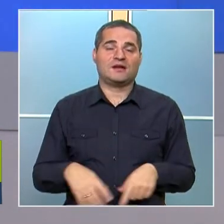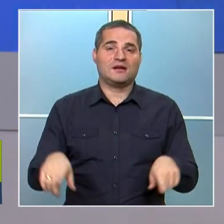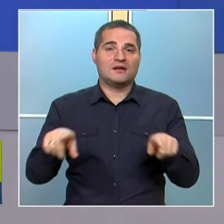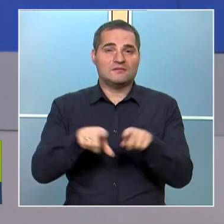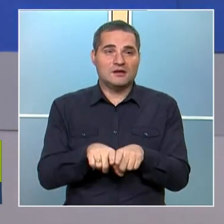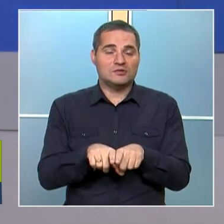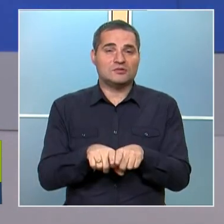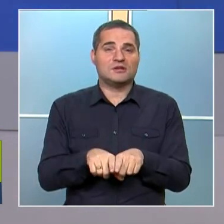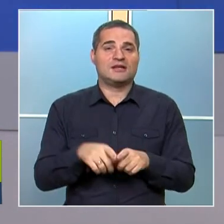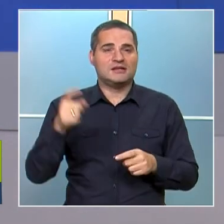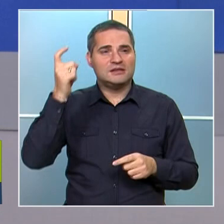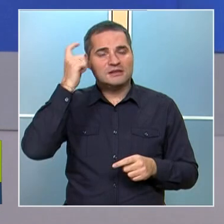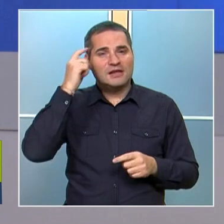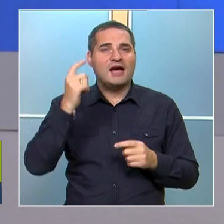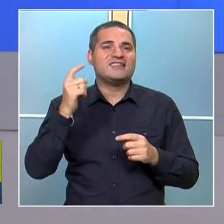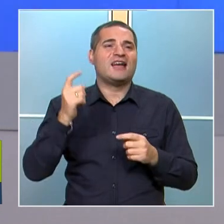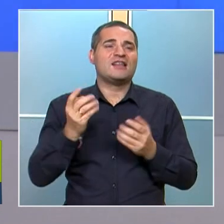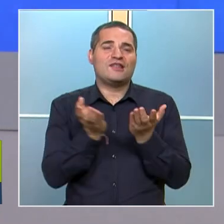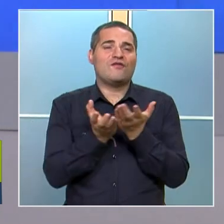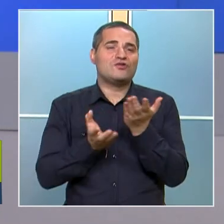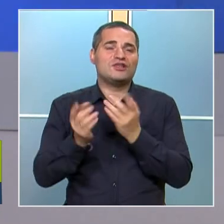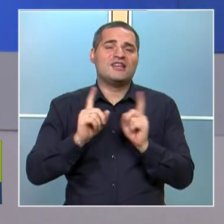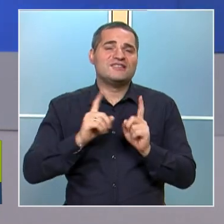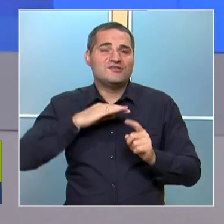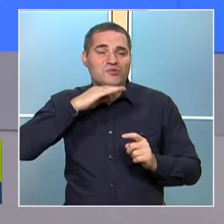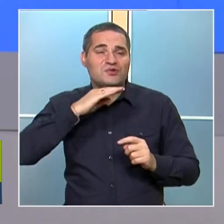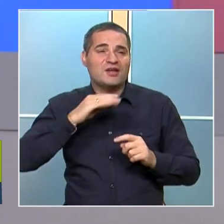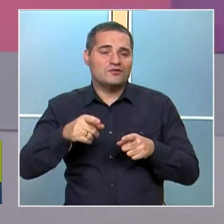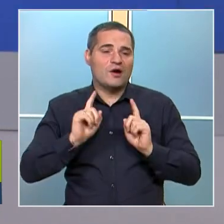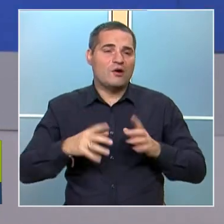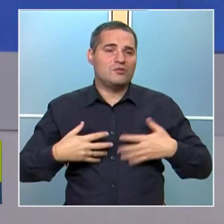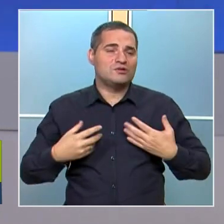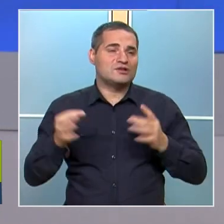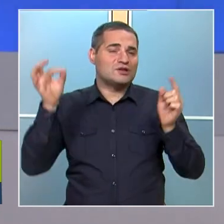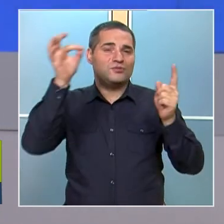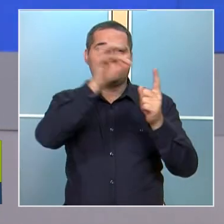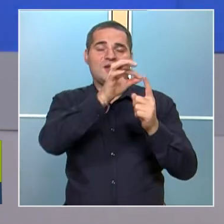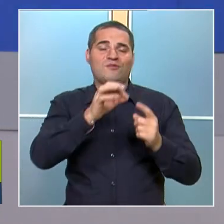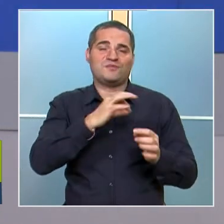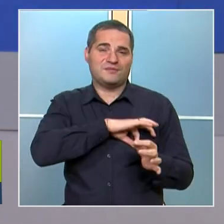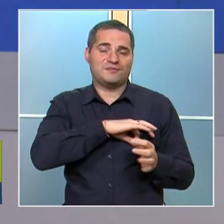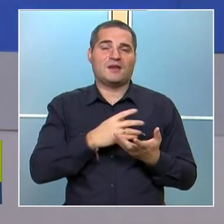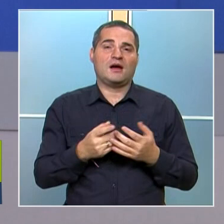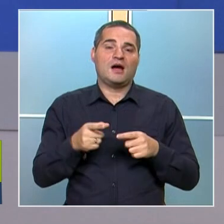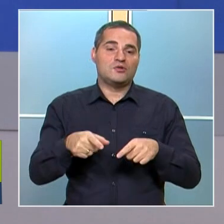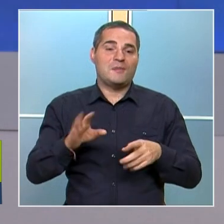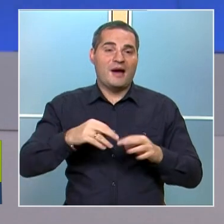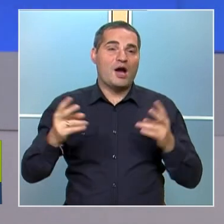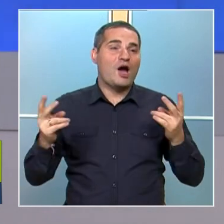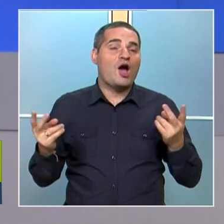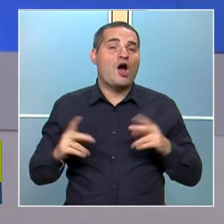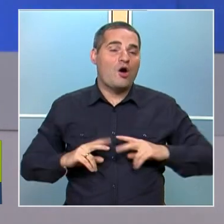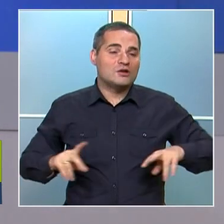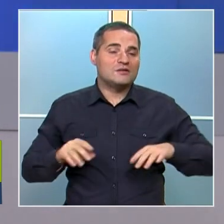знанията в училище не винаги са достатъчни за това, което искаш да постигнеш. И пак тук е родителската